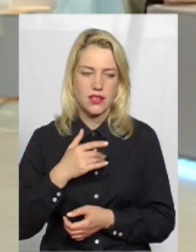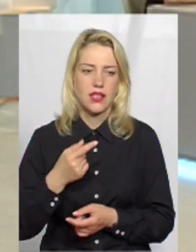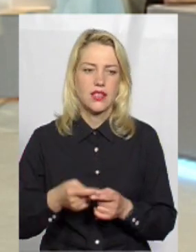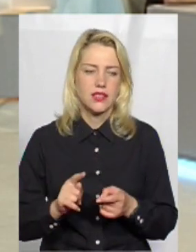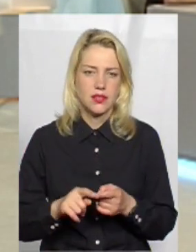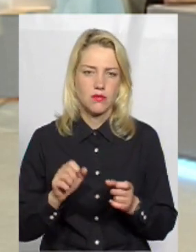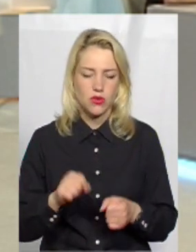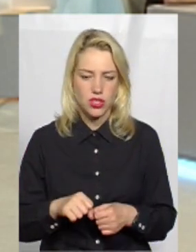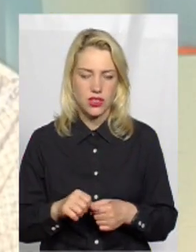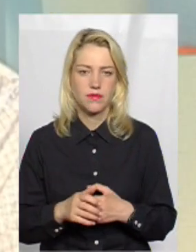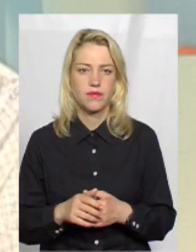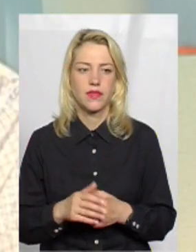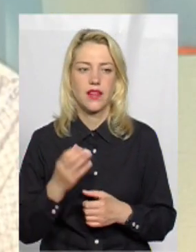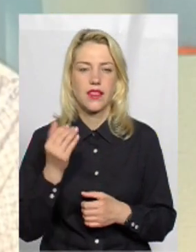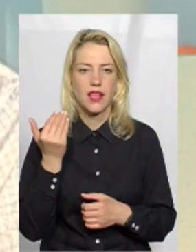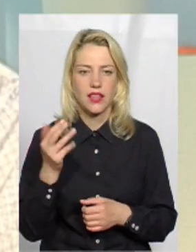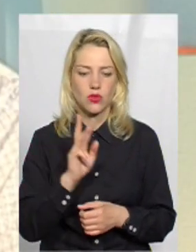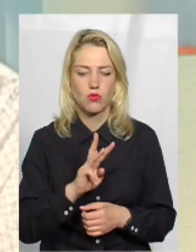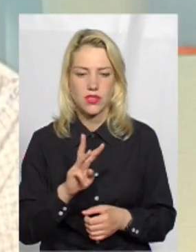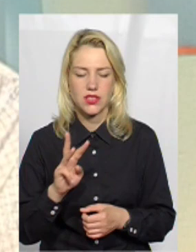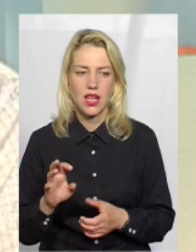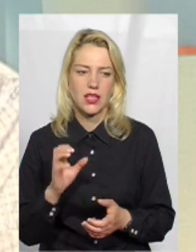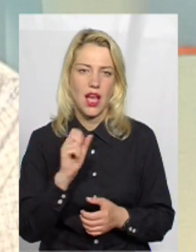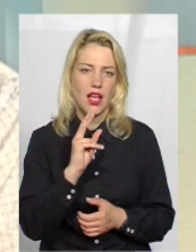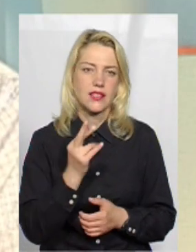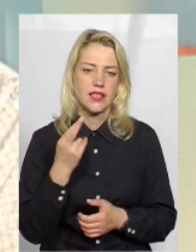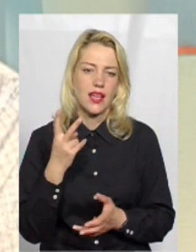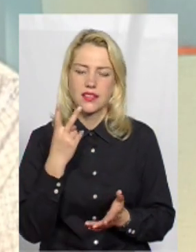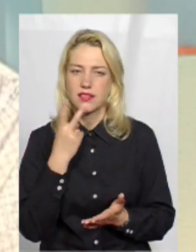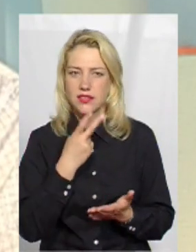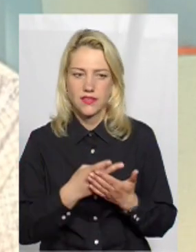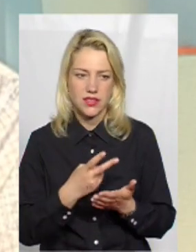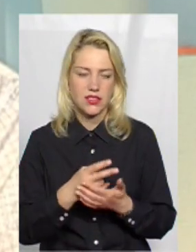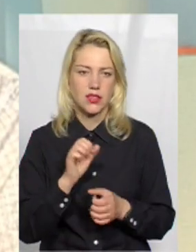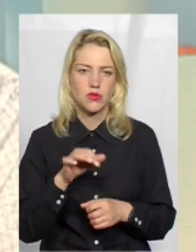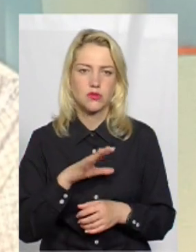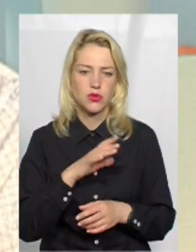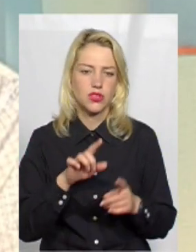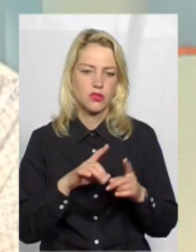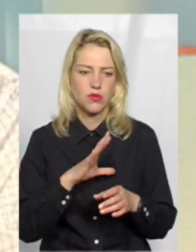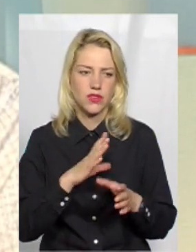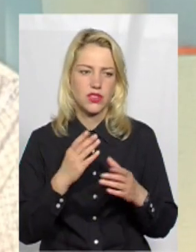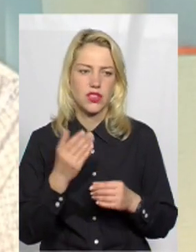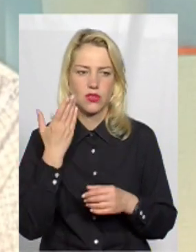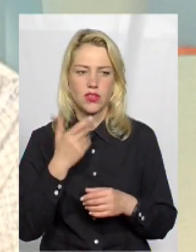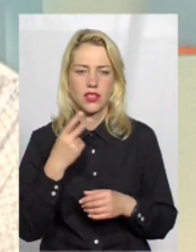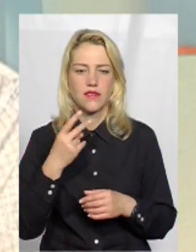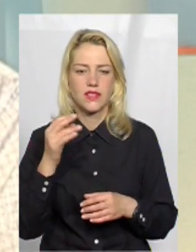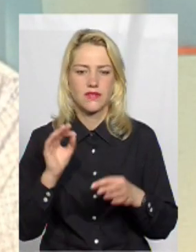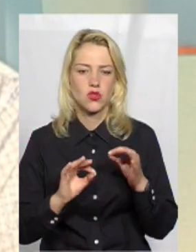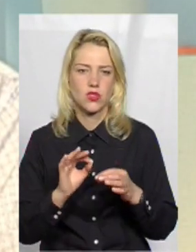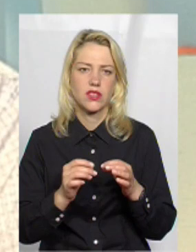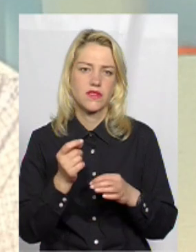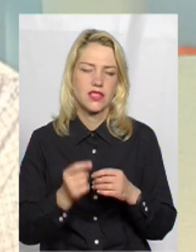Visair, можна безпосередньо на їхньому сайті про якісь там акції дивитись, у них там іноді буває дні, коли є 20% знижка